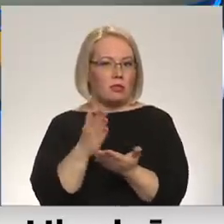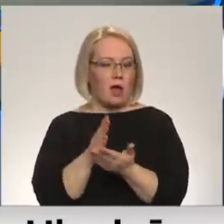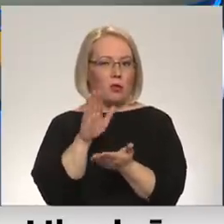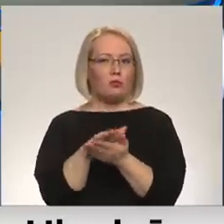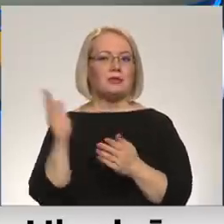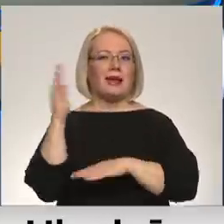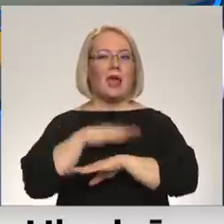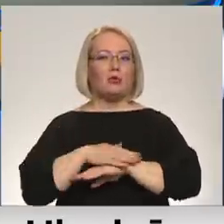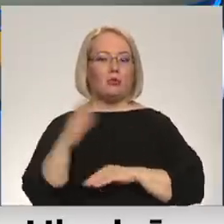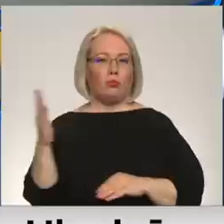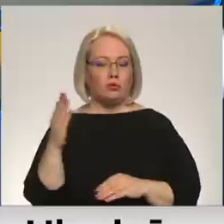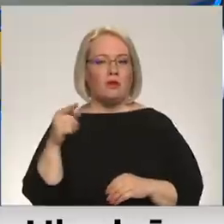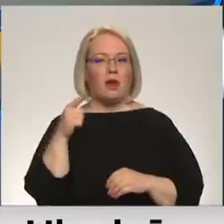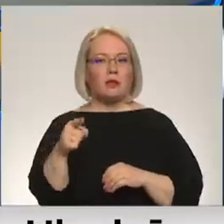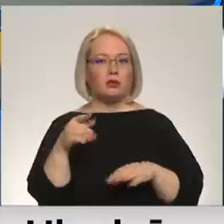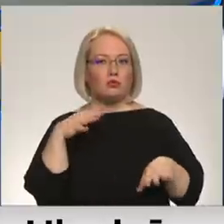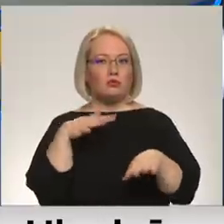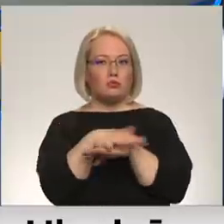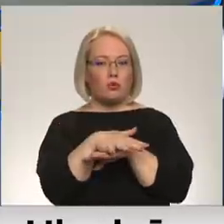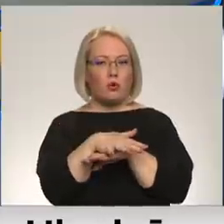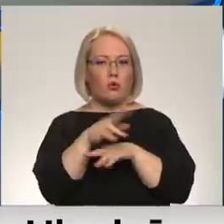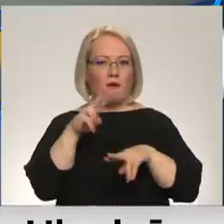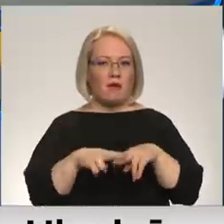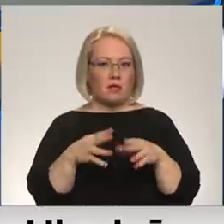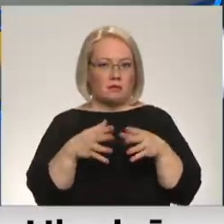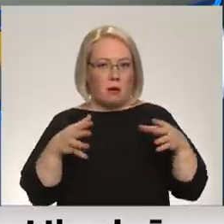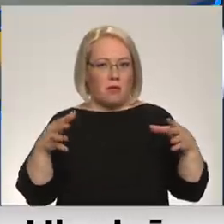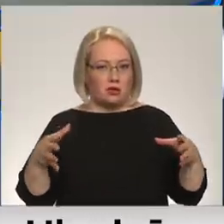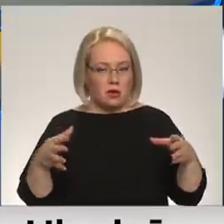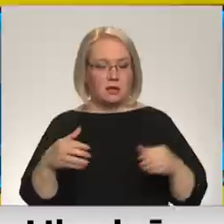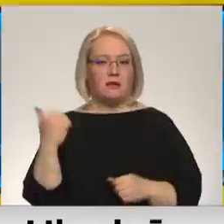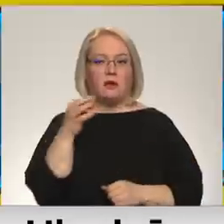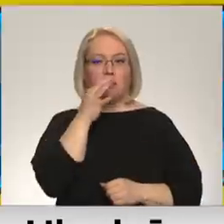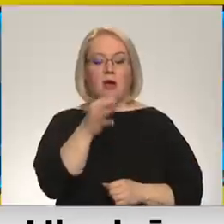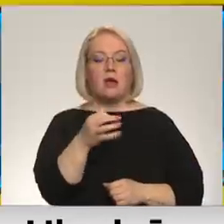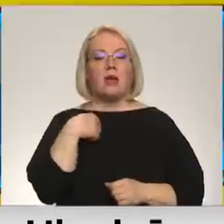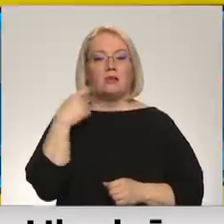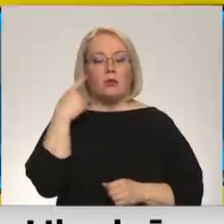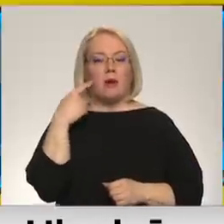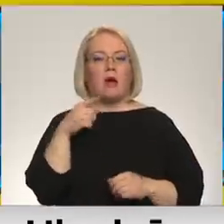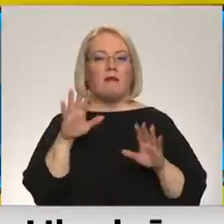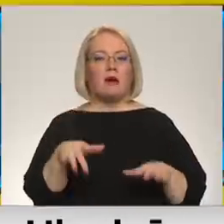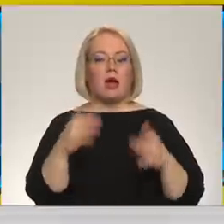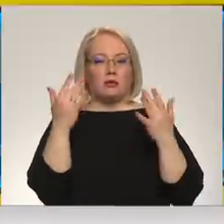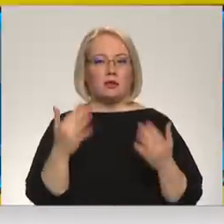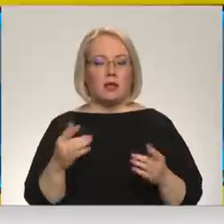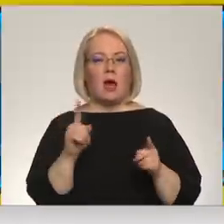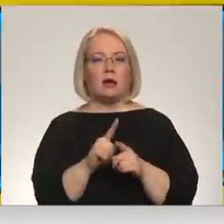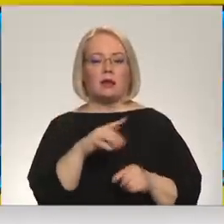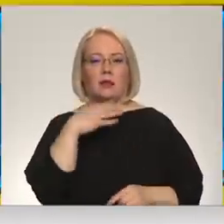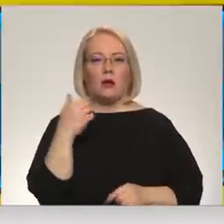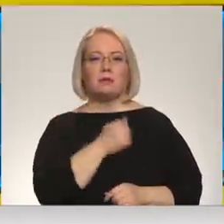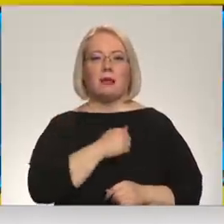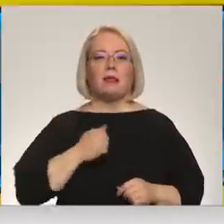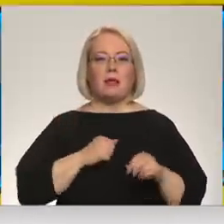uzbrukuma areāls paplašinās? Es domāju, ka mēs tā varam secināt. Es domāju, ka daudzi militāri analīti to arī